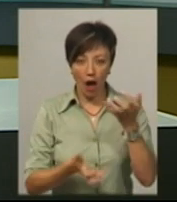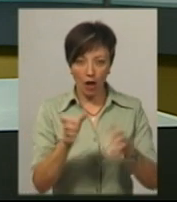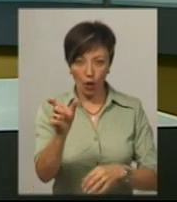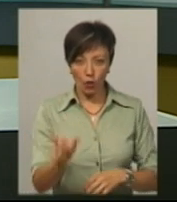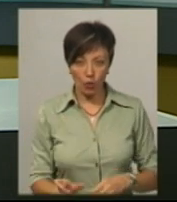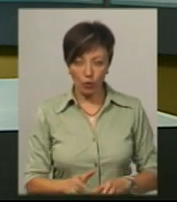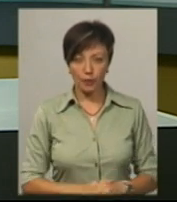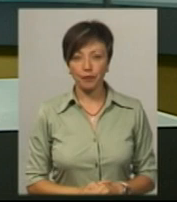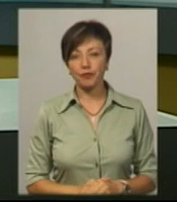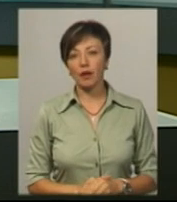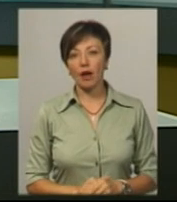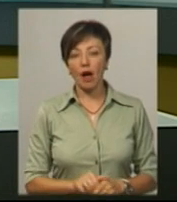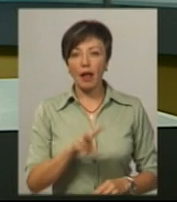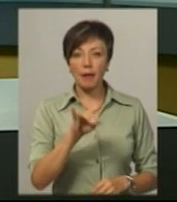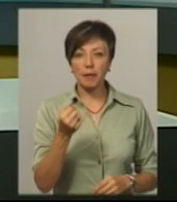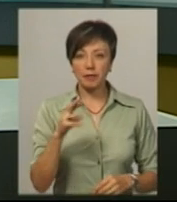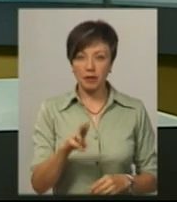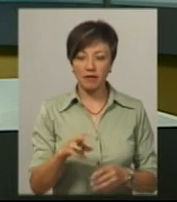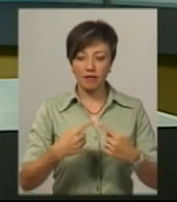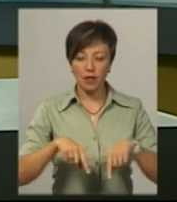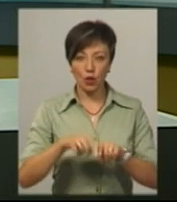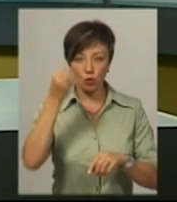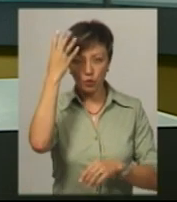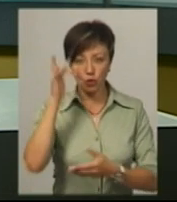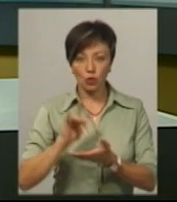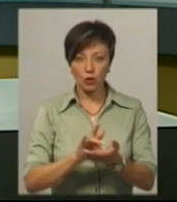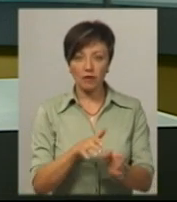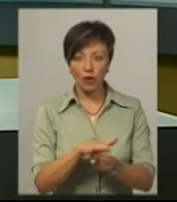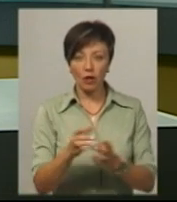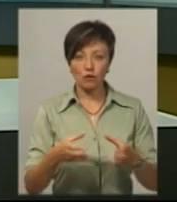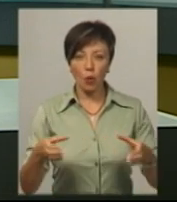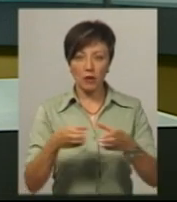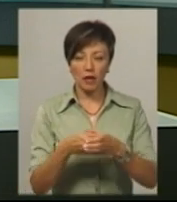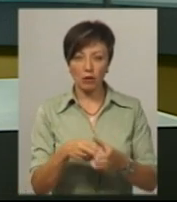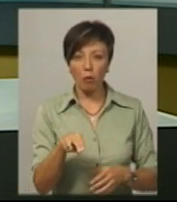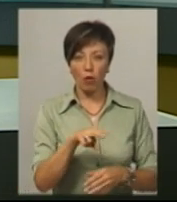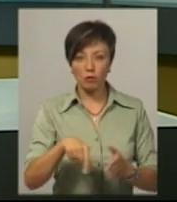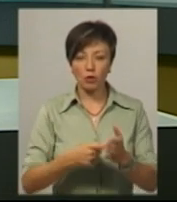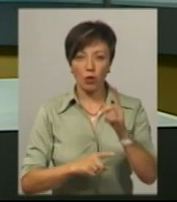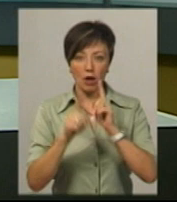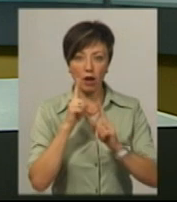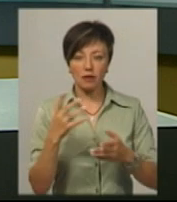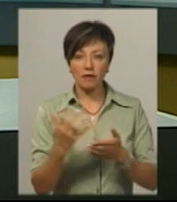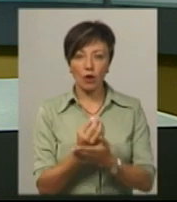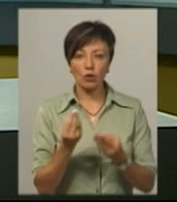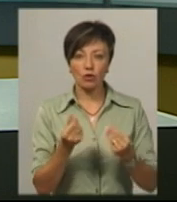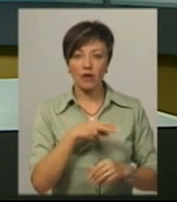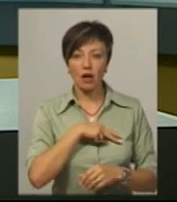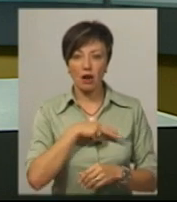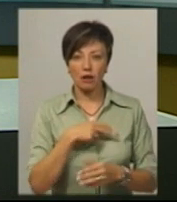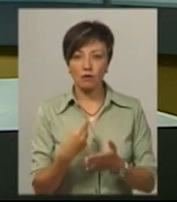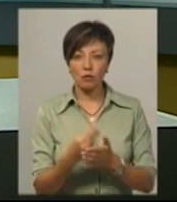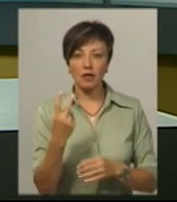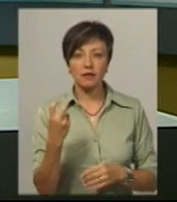Дмитро Тимчук. Нагадаю, у липні відділ культури та туризму виконавчого комітету Полонської міської ради виграв грошовий грант у